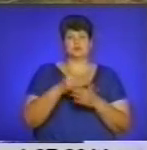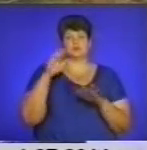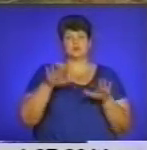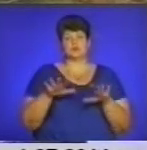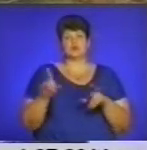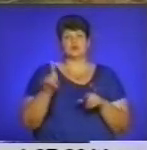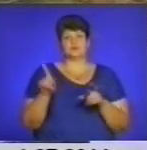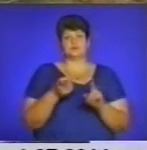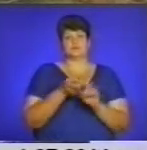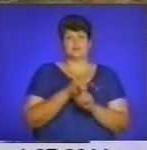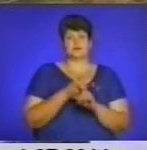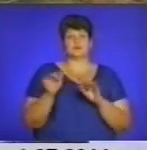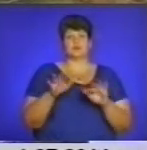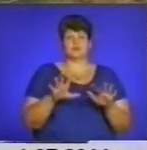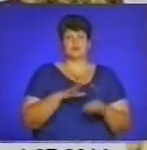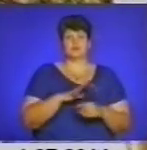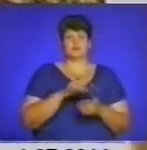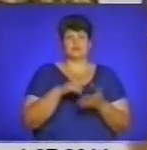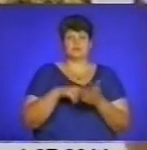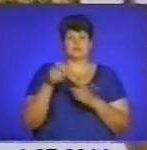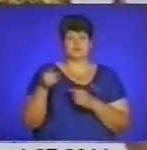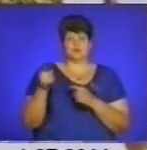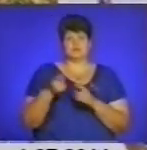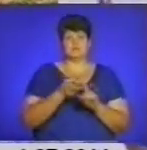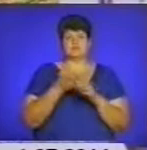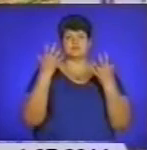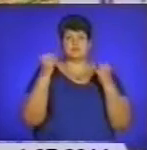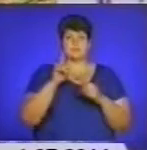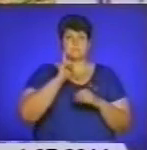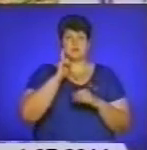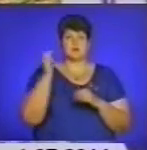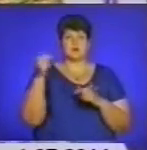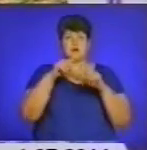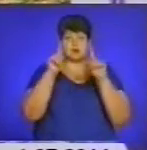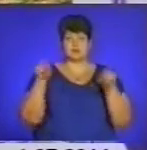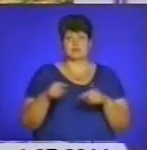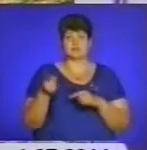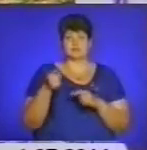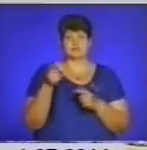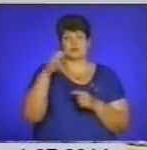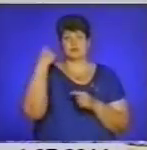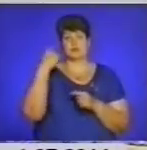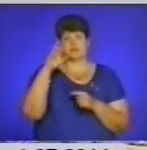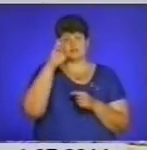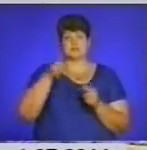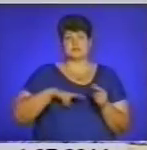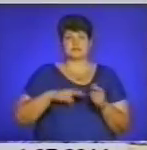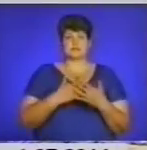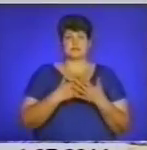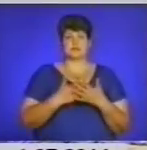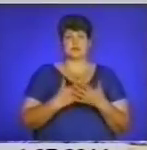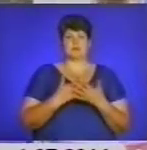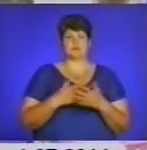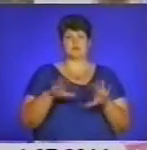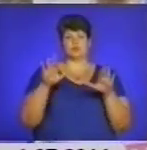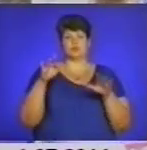того, які події відбувалися в місті Тернопіль. З нагоди Дня молоді, грамотами Тернопільської державної адміністрації за активну громадську позицію,